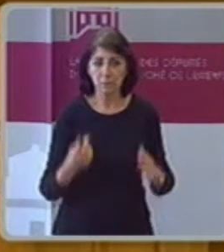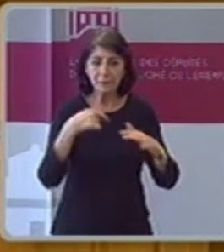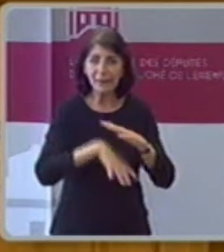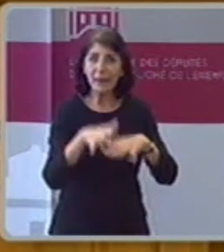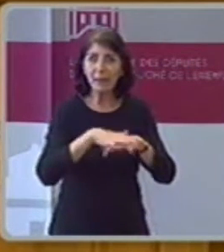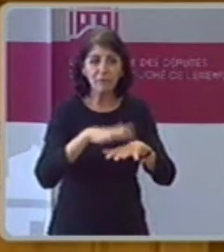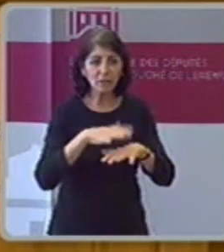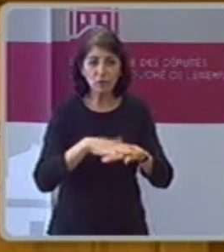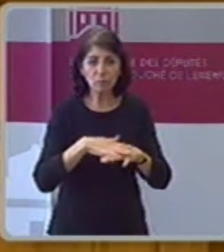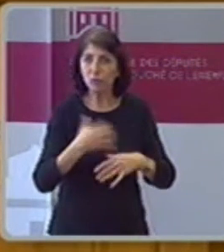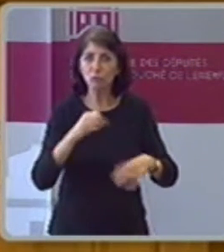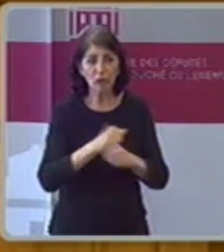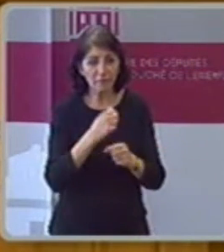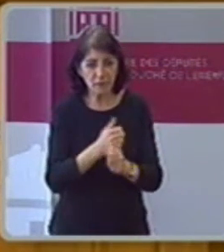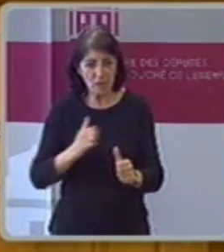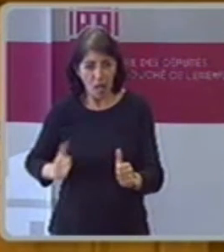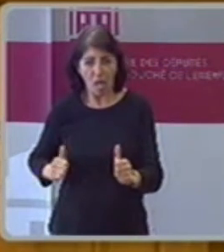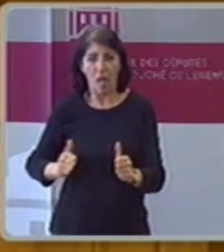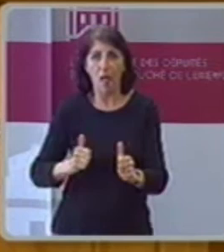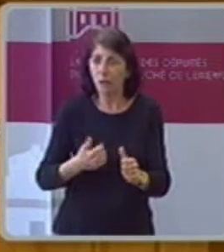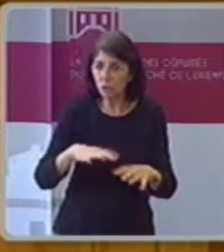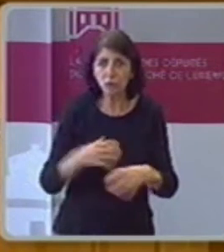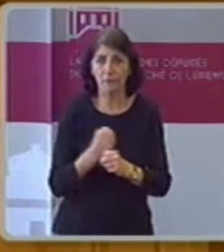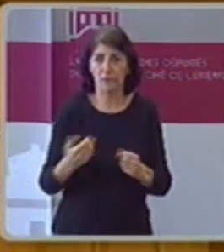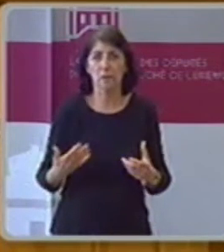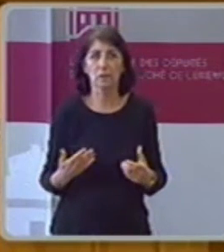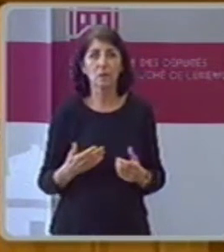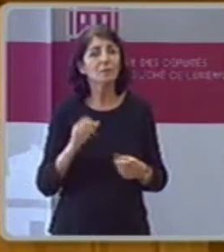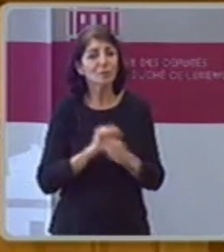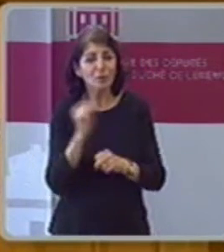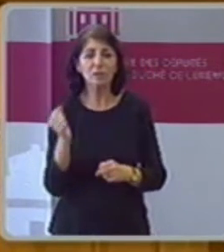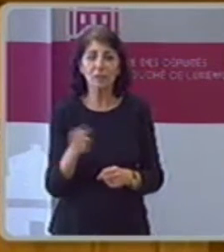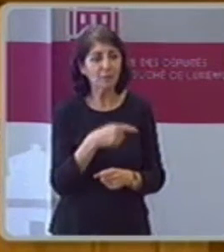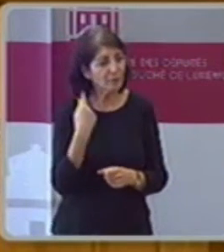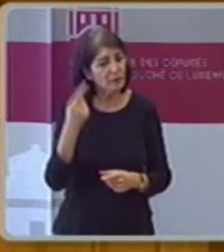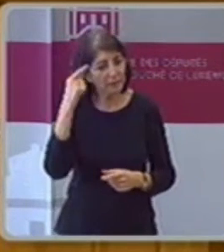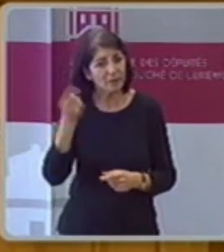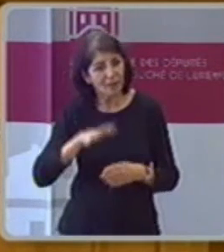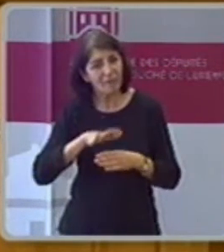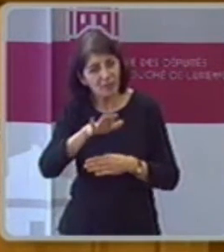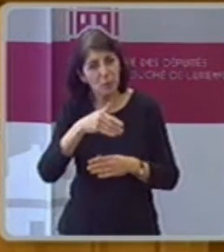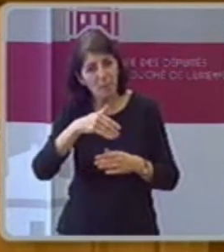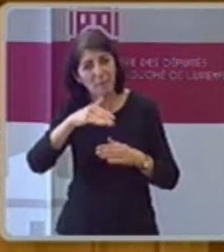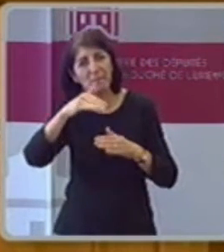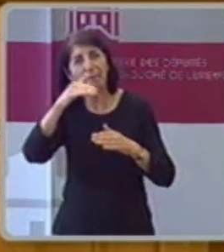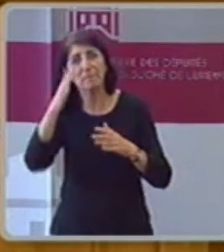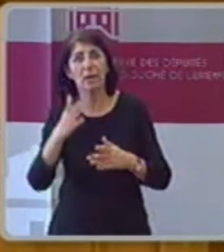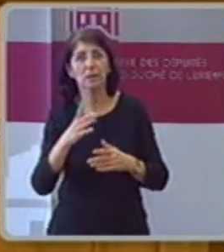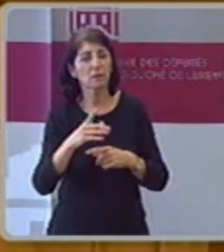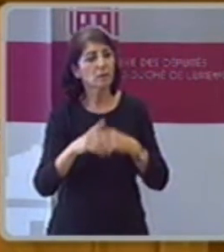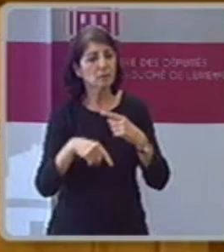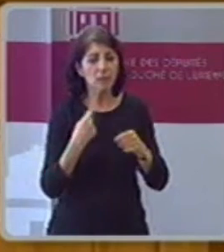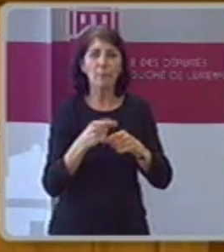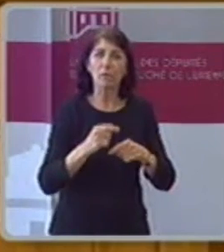Regierung ist ein Defizit am Staatsbudget das ist die stramm Wurst